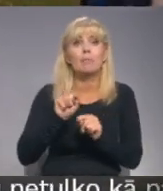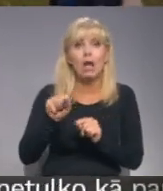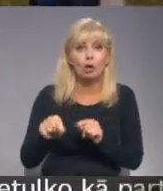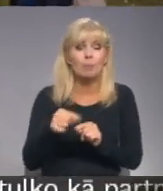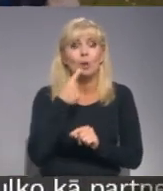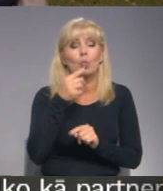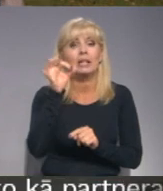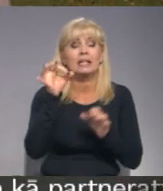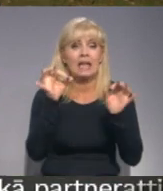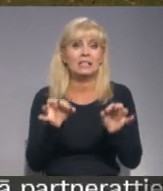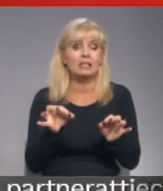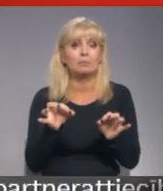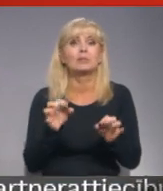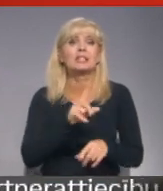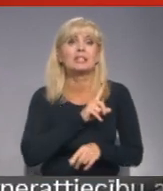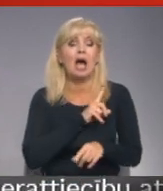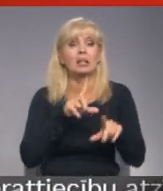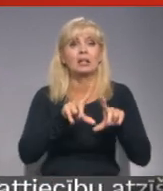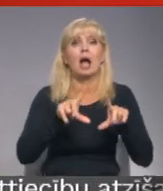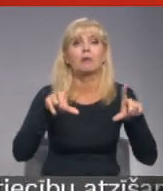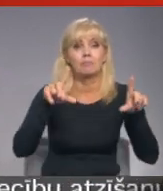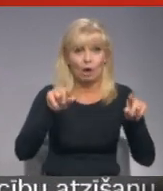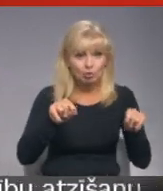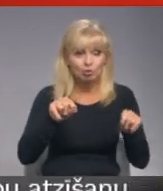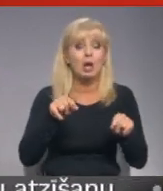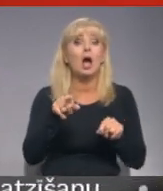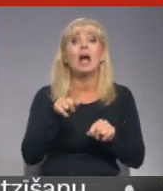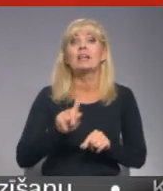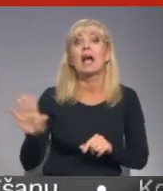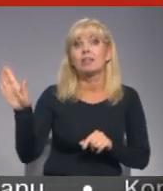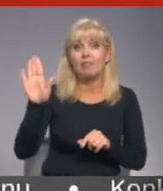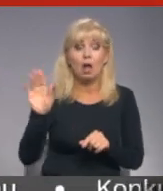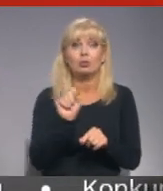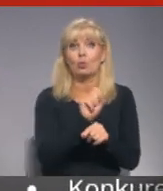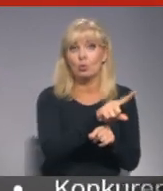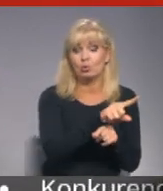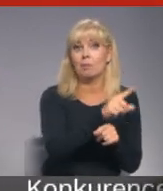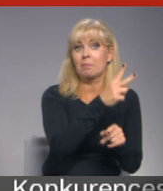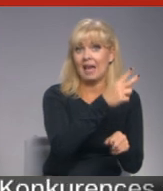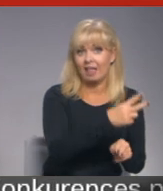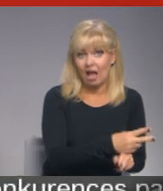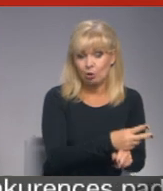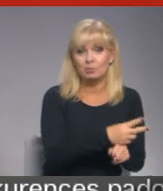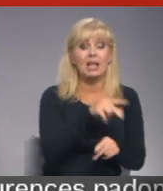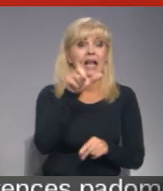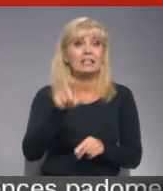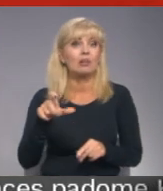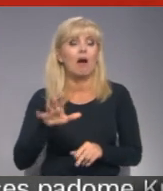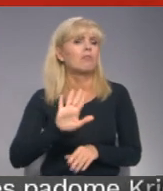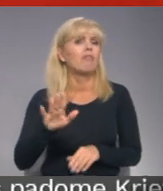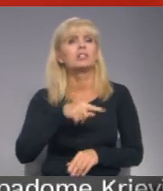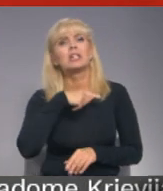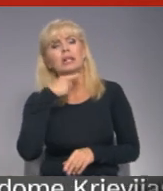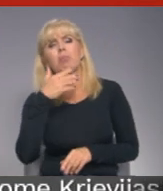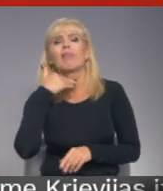norāgties Ipsarga bīroja pārstāve. Nešaudīgi. Ja tas ir valsts uzlics pienākums, tātad cilvēks nevis es gribu